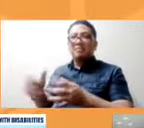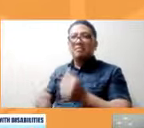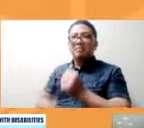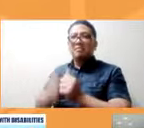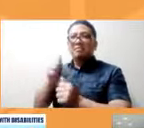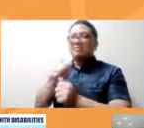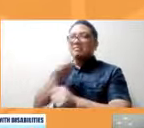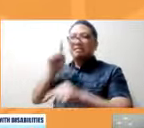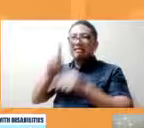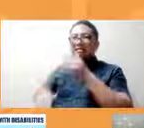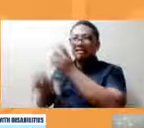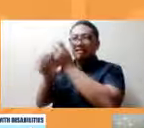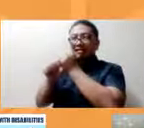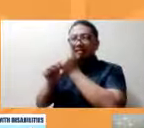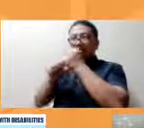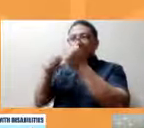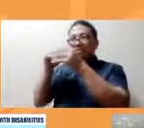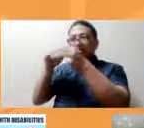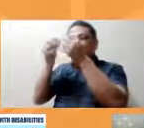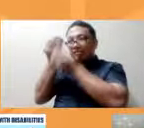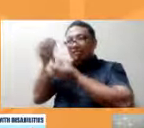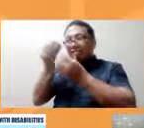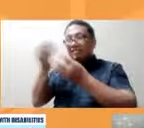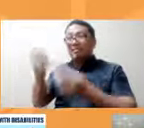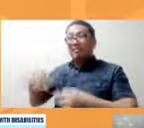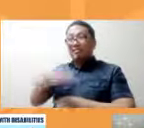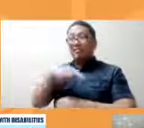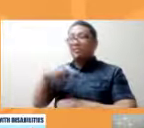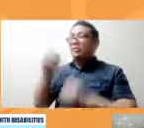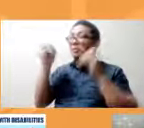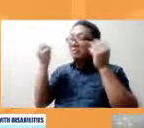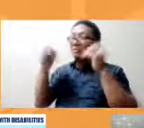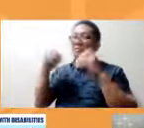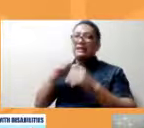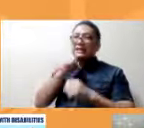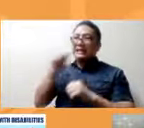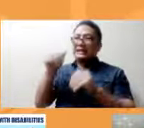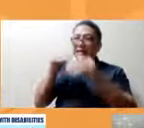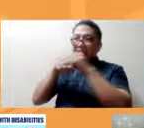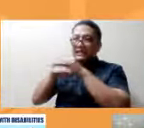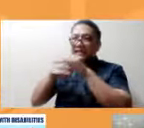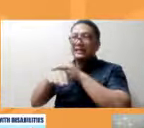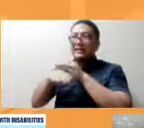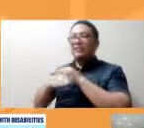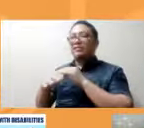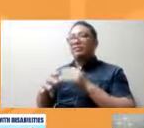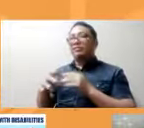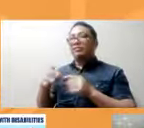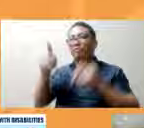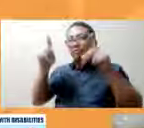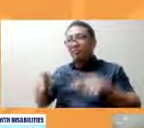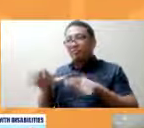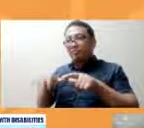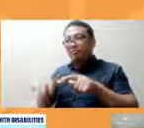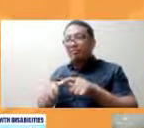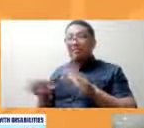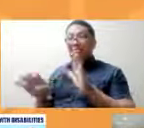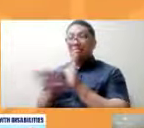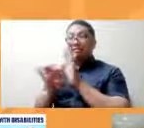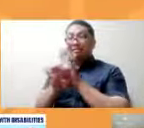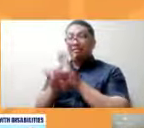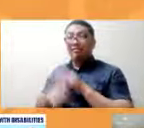information dahil marami po ang hindi accessible sa persons with disabilities salimbawa yung mga